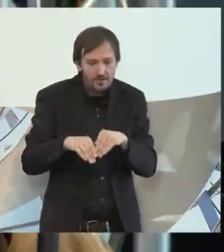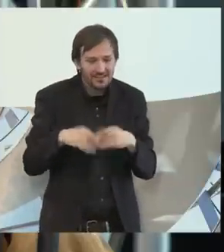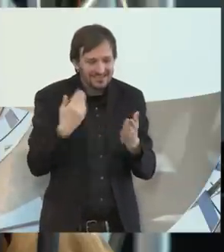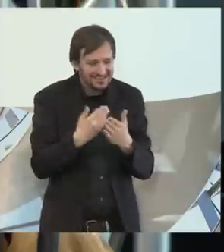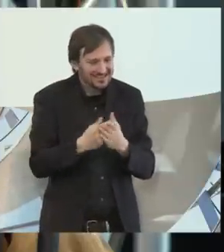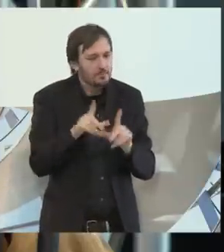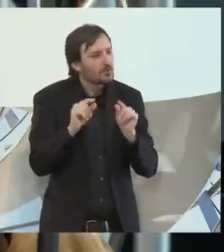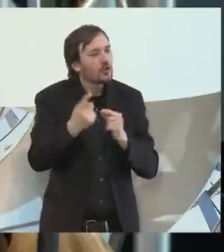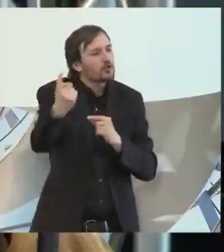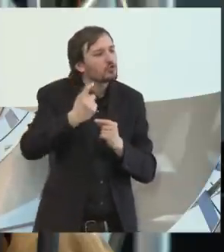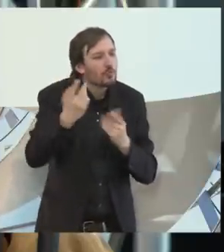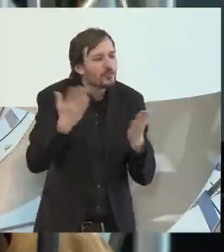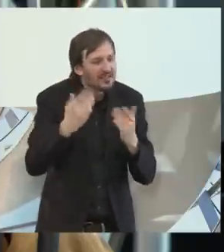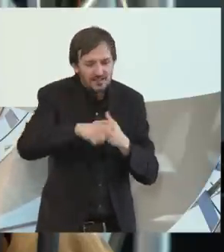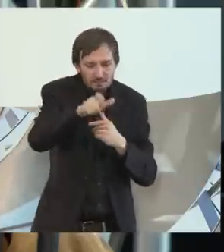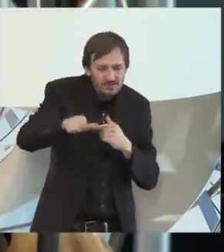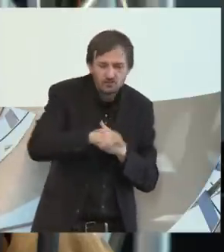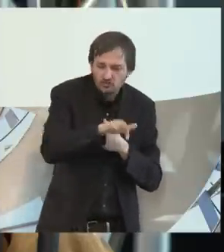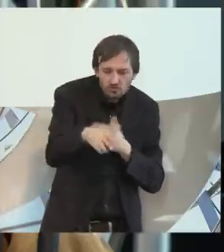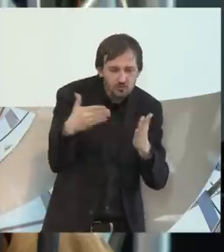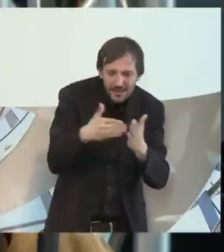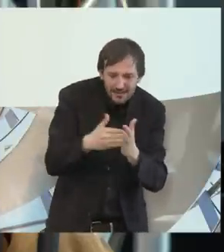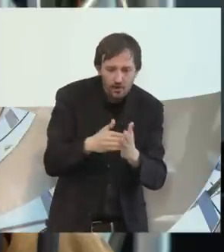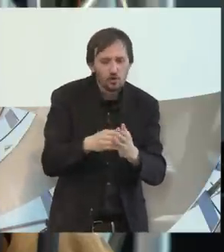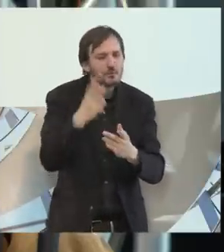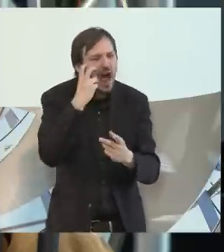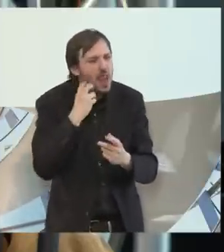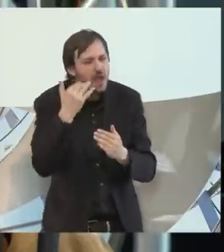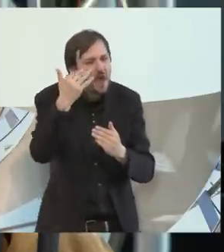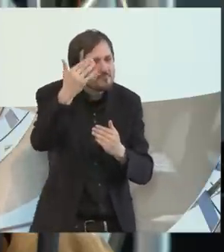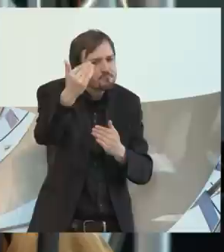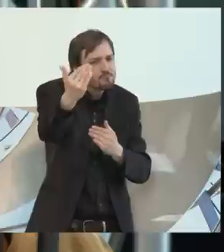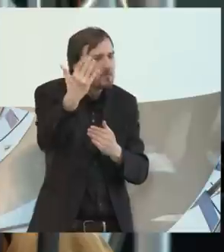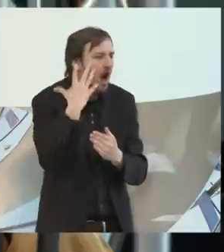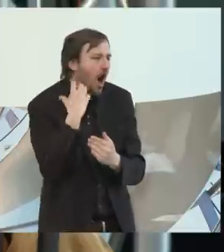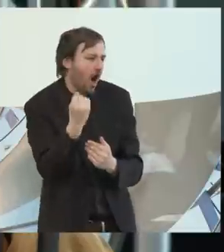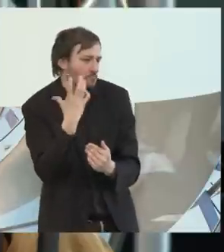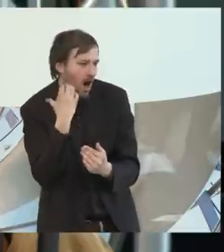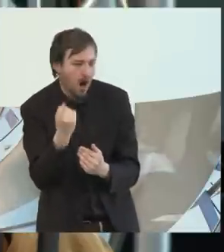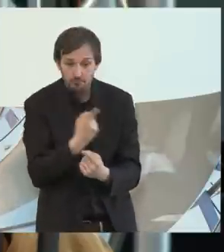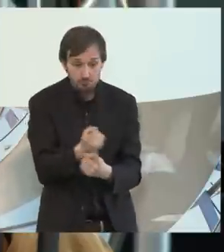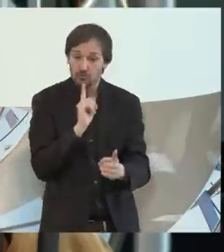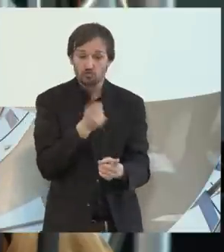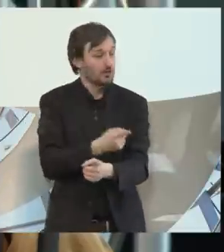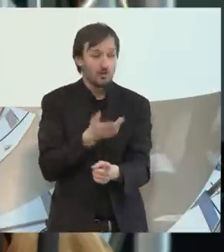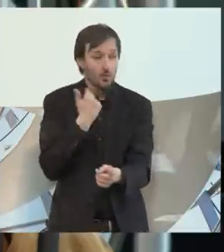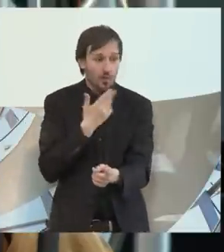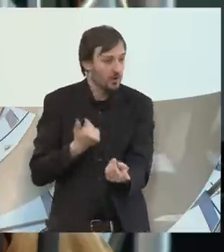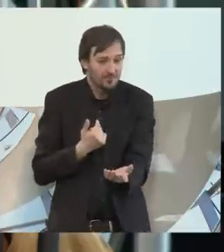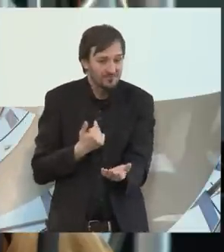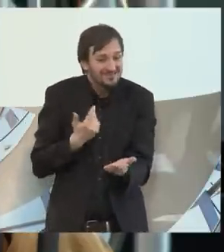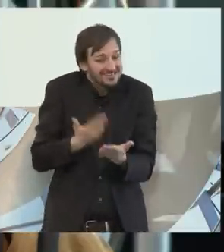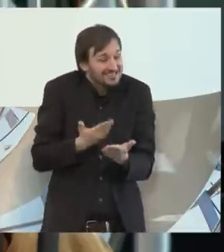Altersarmut zu, gerade bei Menschen mit Behinderung, für die wir gar nichts können. Im Gegenteil, dadurch